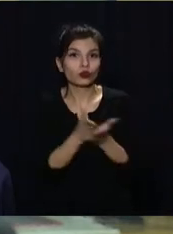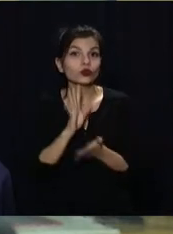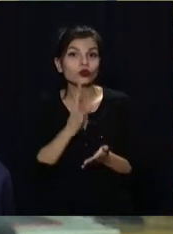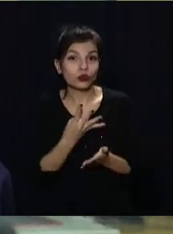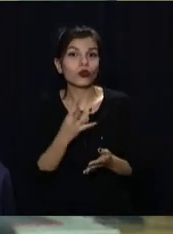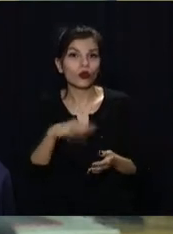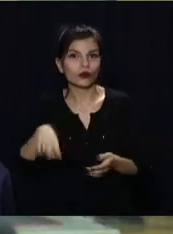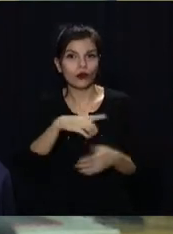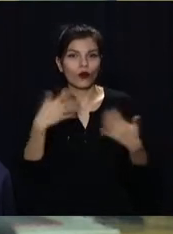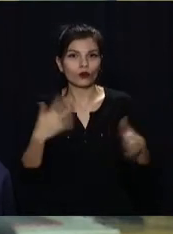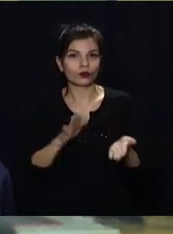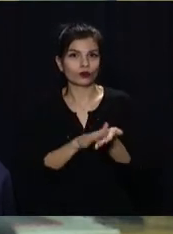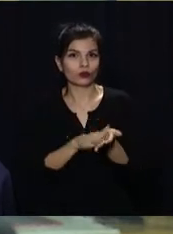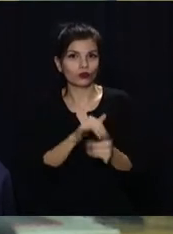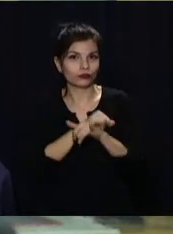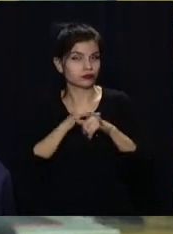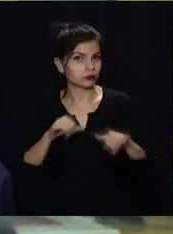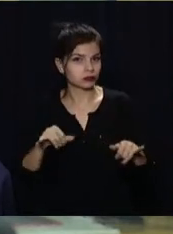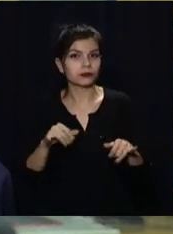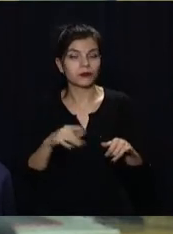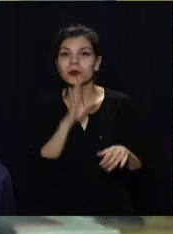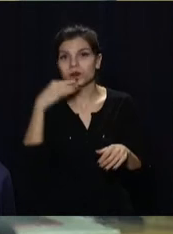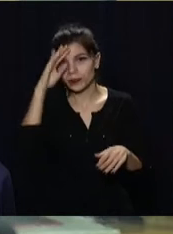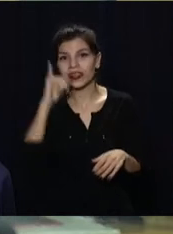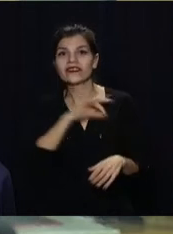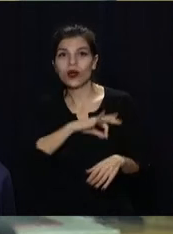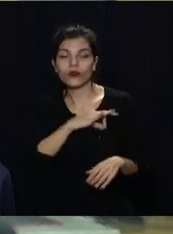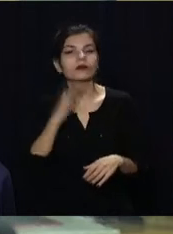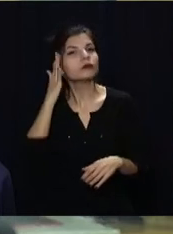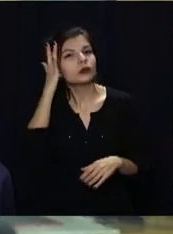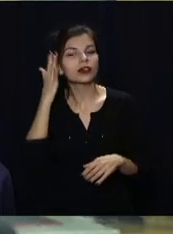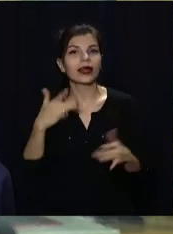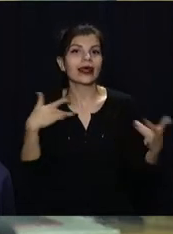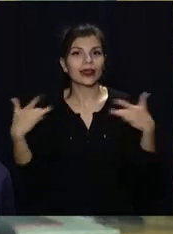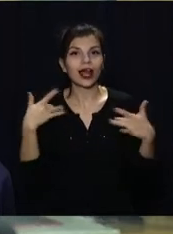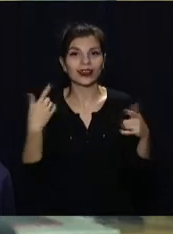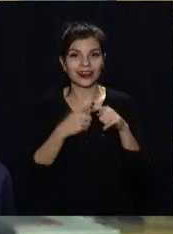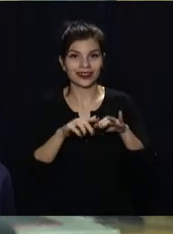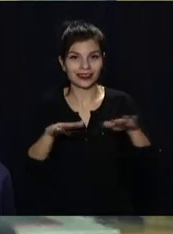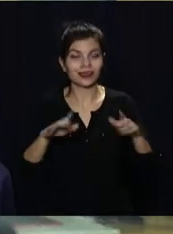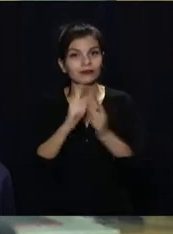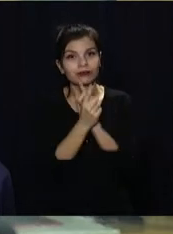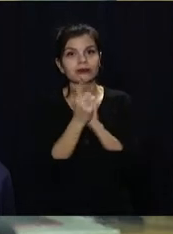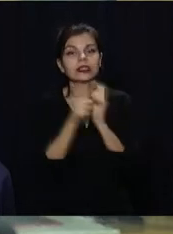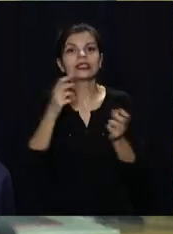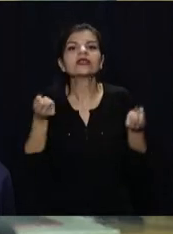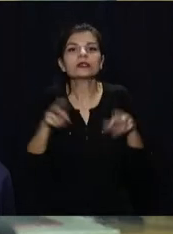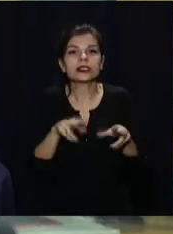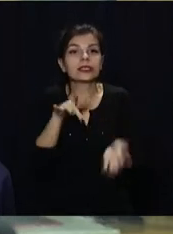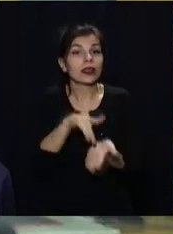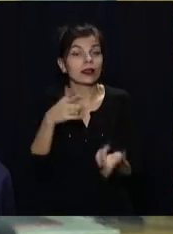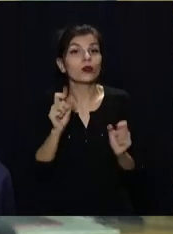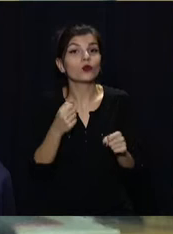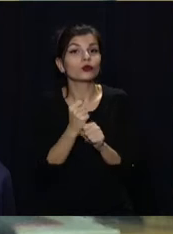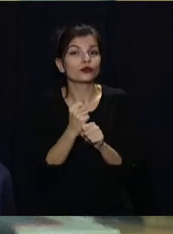але його вихованці вже стали лауреатами багатьох фестивалів. Батьки та вихователі мріють перетворити театральну студію на спеціалізований центр, де